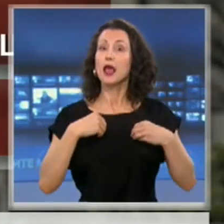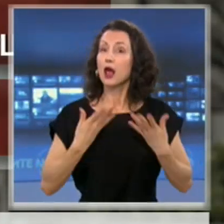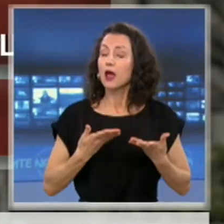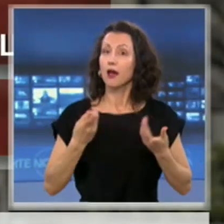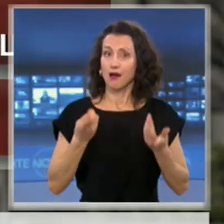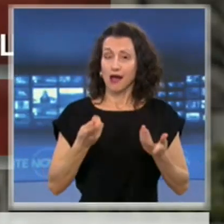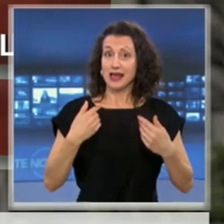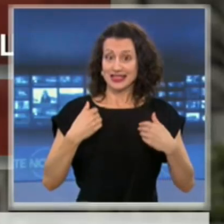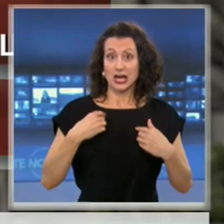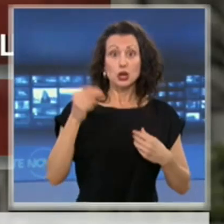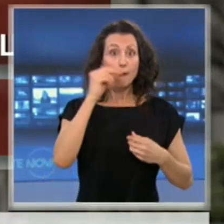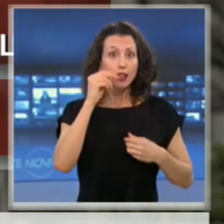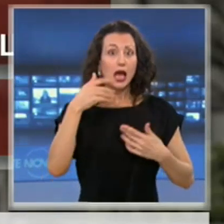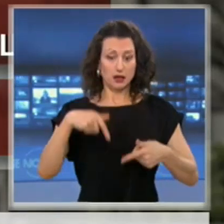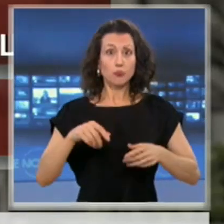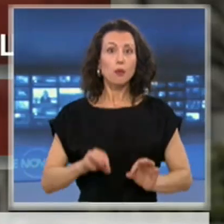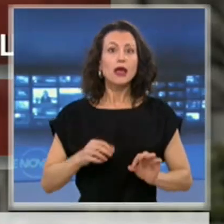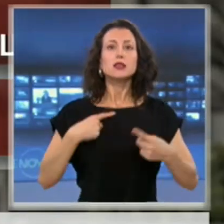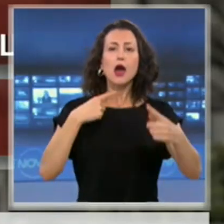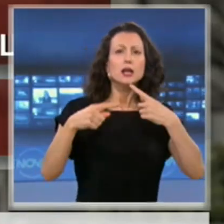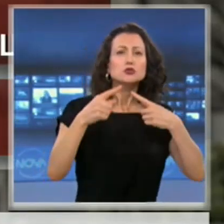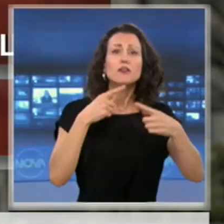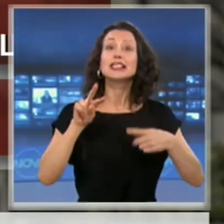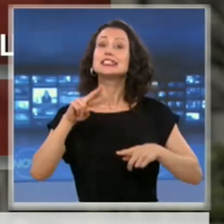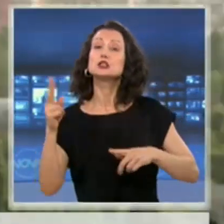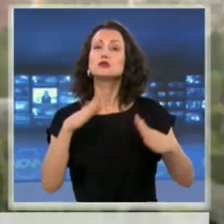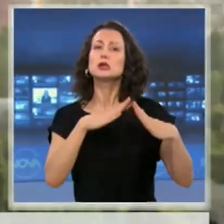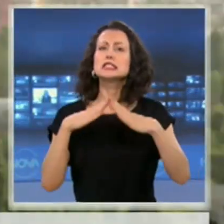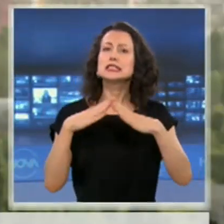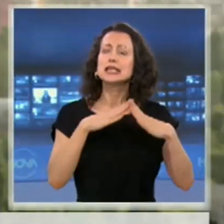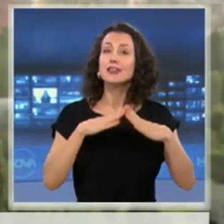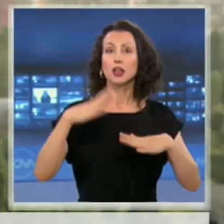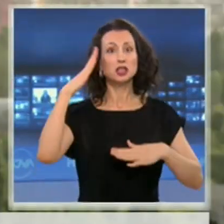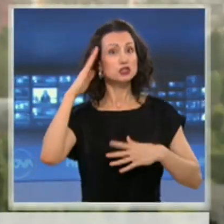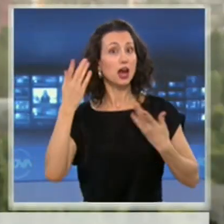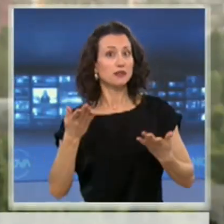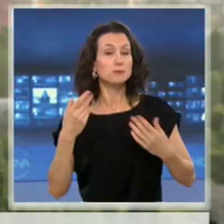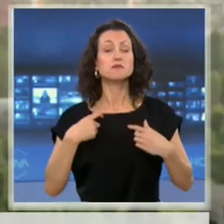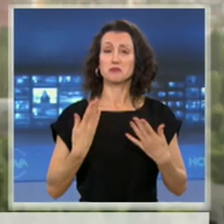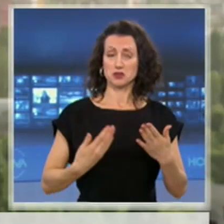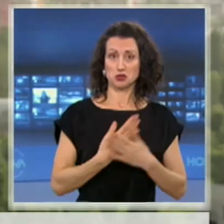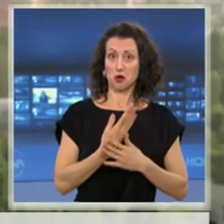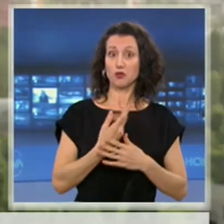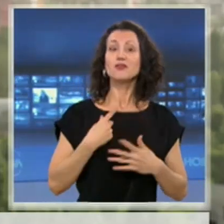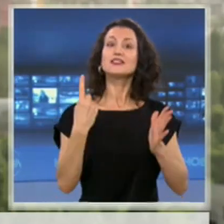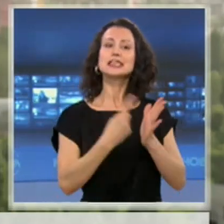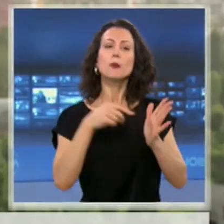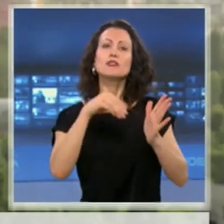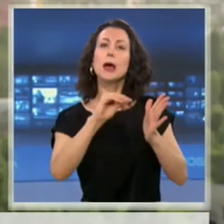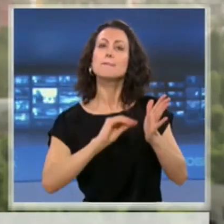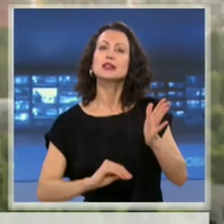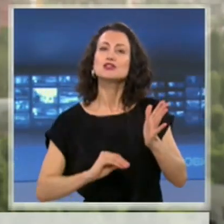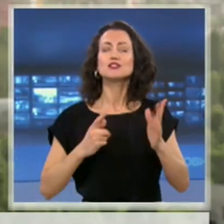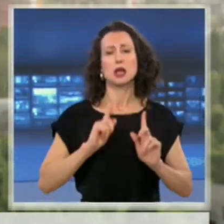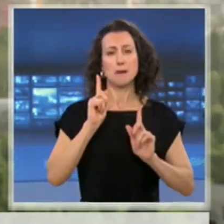страната ни води и още разговори с други съседни държави. Между времено новото в заповедите, трансплантациите са разрешени, както и посещението